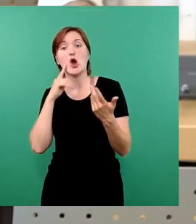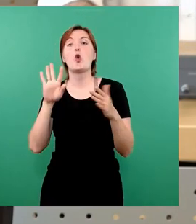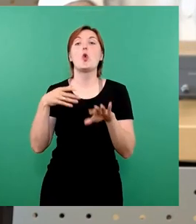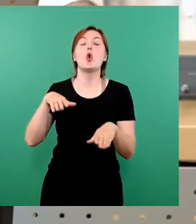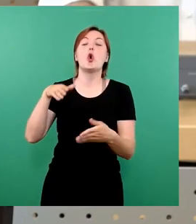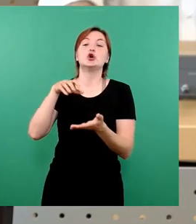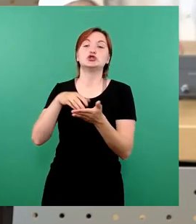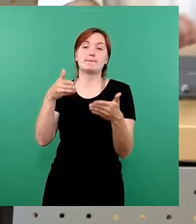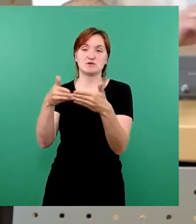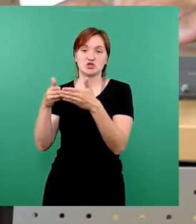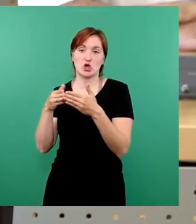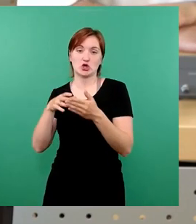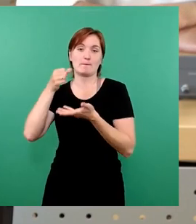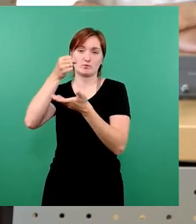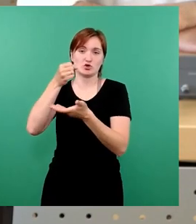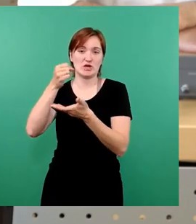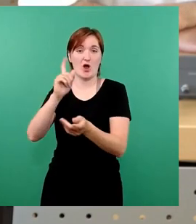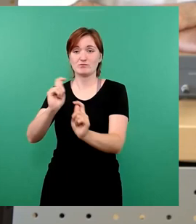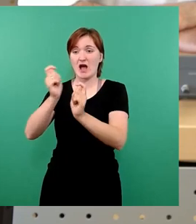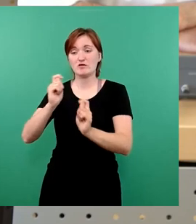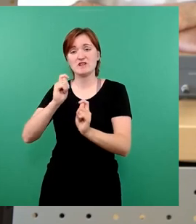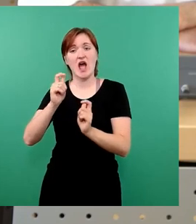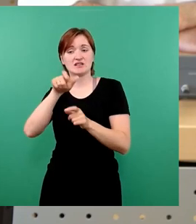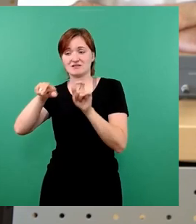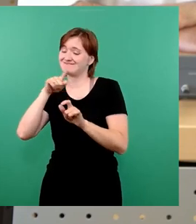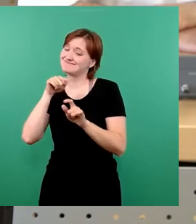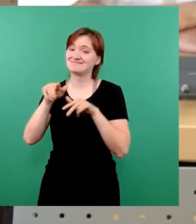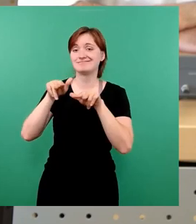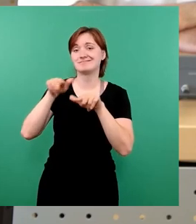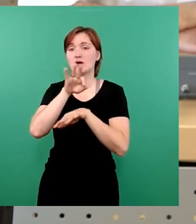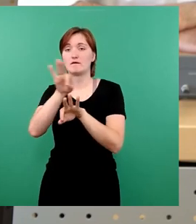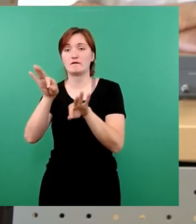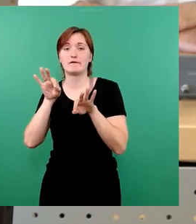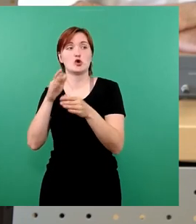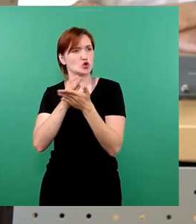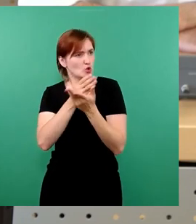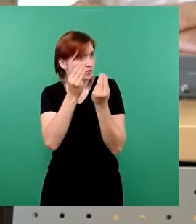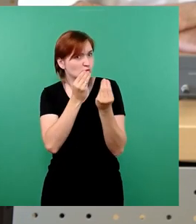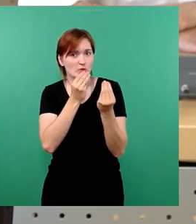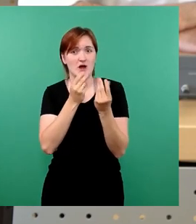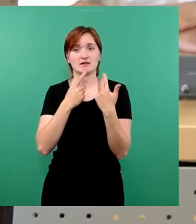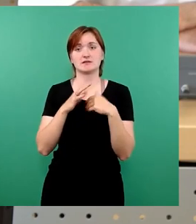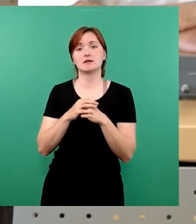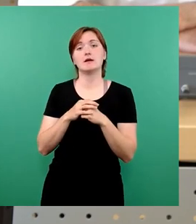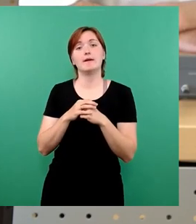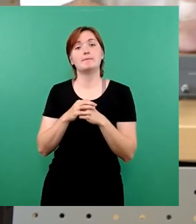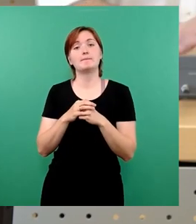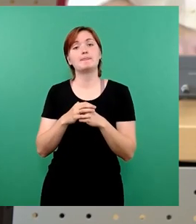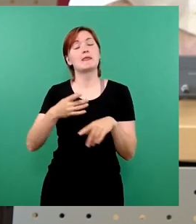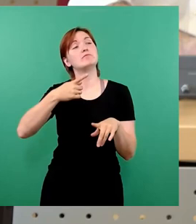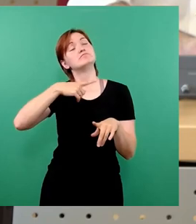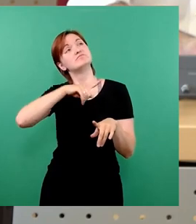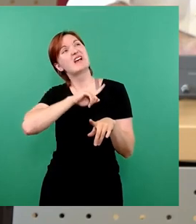und auch die Beauftragten sind sehr viel in dem Bereich tätig, quasi schon darüber gesprochen und werden auch darüber sprechen. Wir halten das